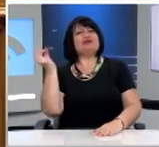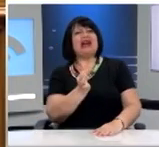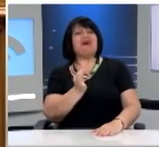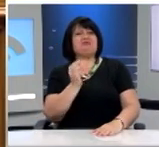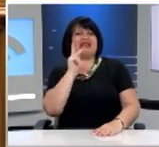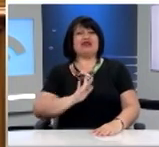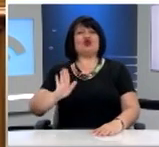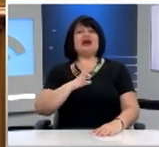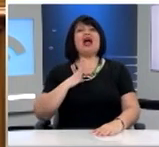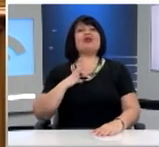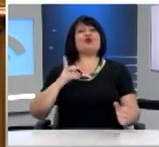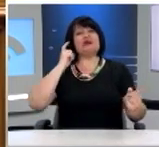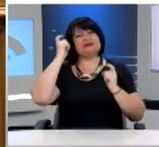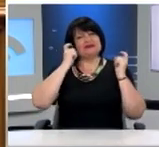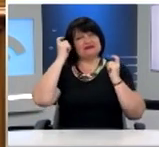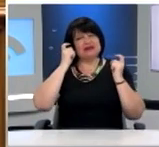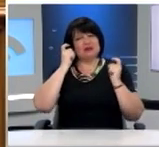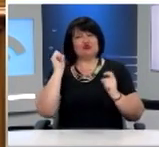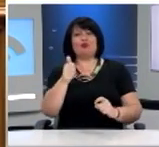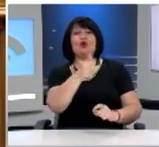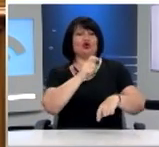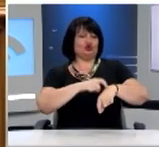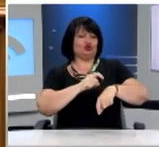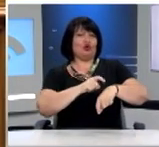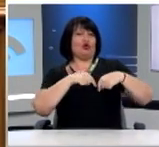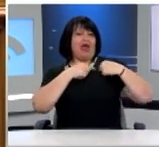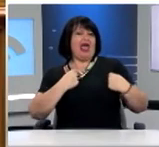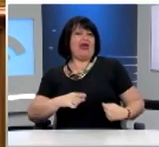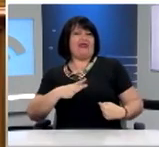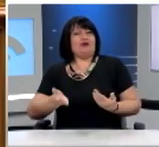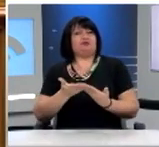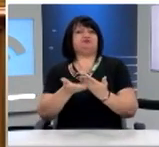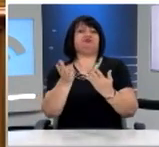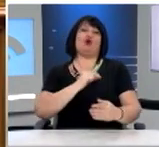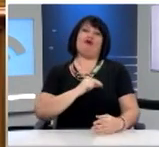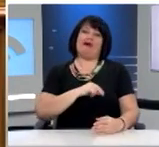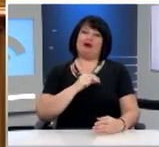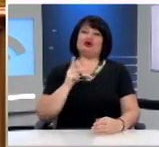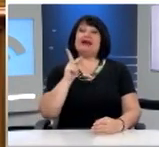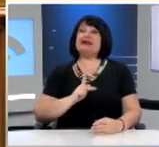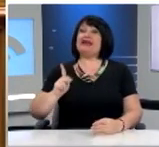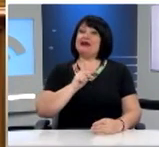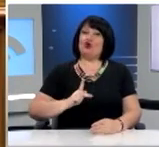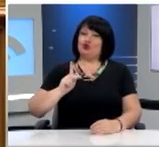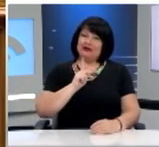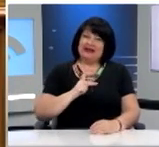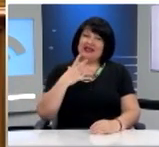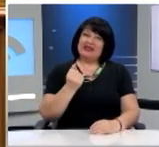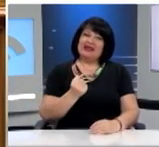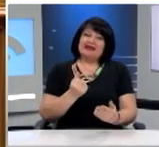στην οποία οι άνθρωποι θα προσέφεραν να είναι ιδιωτελώς το χρόνο τους για να την ωφελήσουν. Μια κοινωνία η οποία θα διέπεται από την